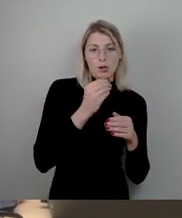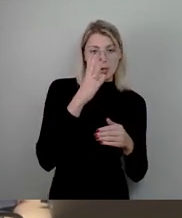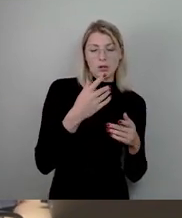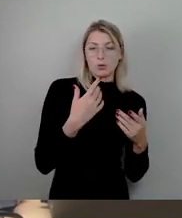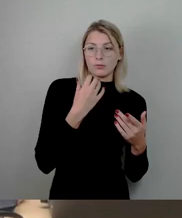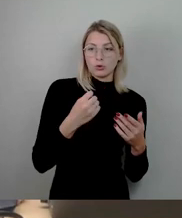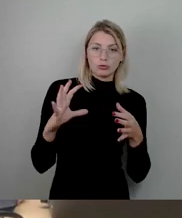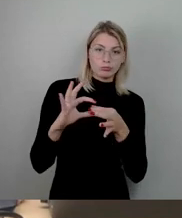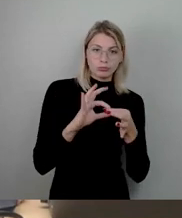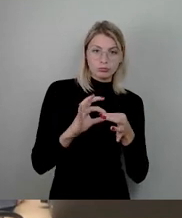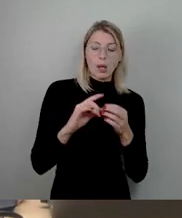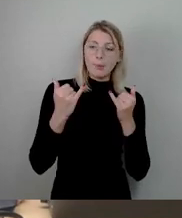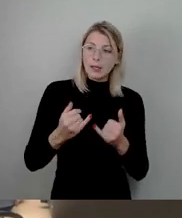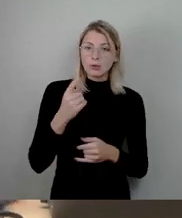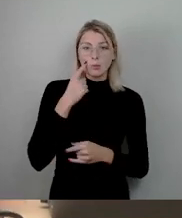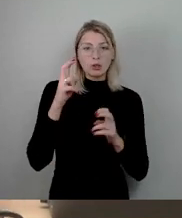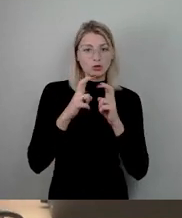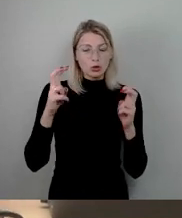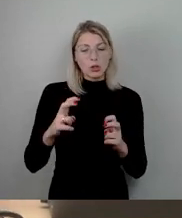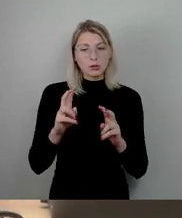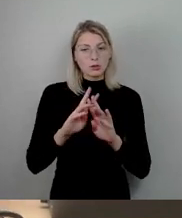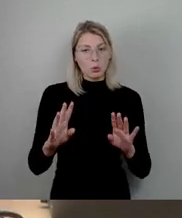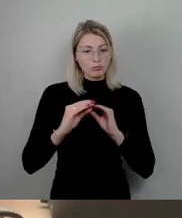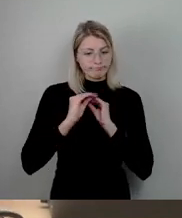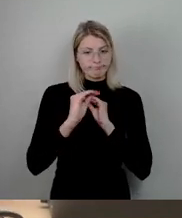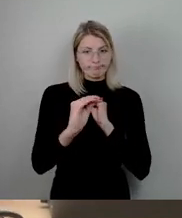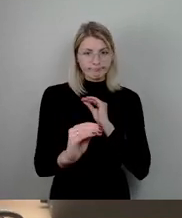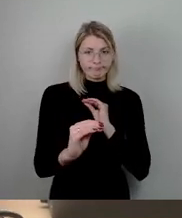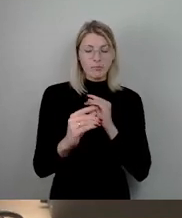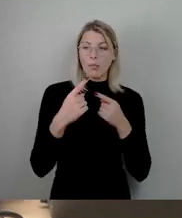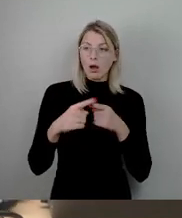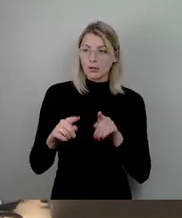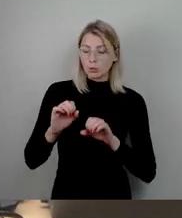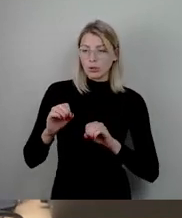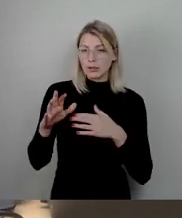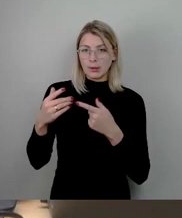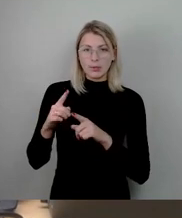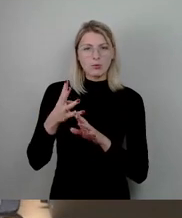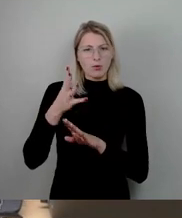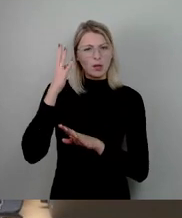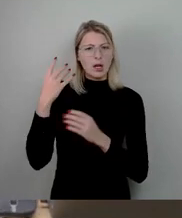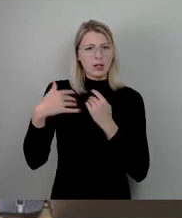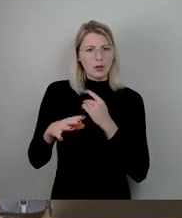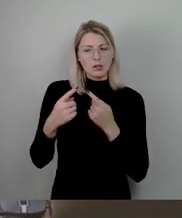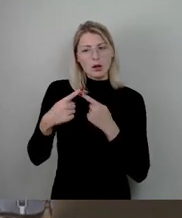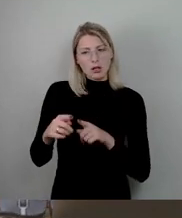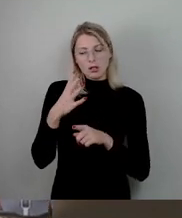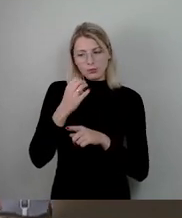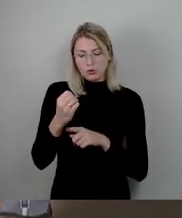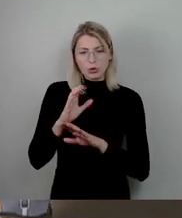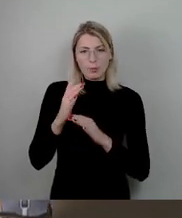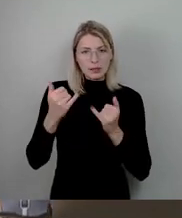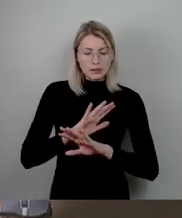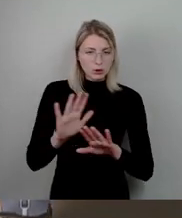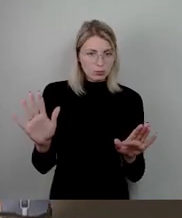anderen Absichten mit dem Schloss, weil das war ja mal Thema vor vier Jahren gewesen, gibt es auch keine anderen Absichten, aber an